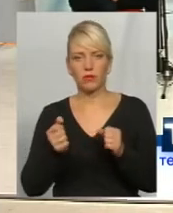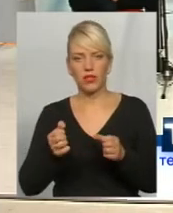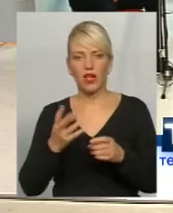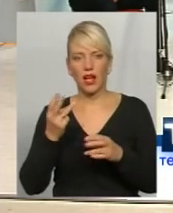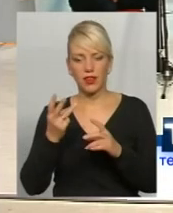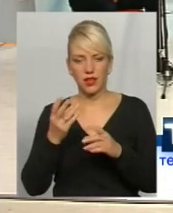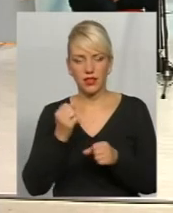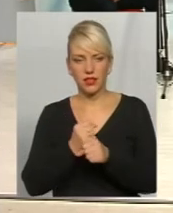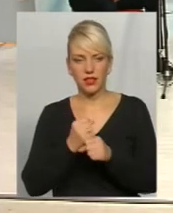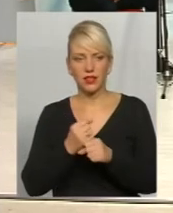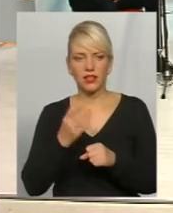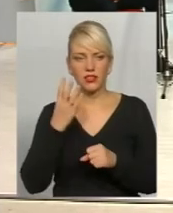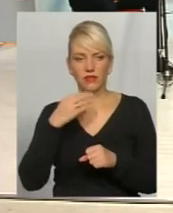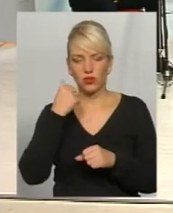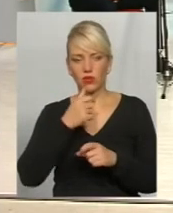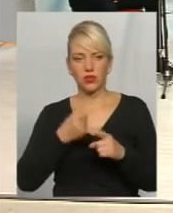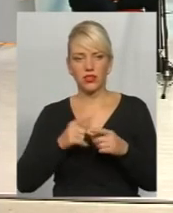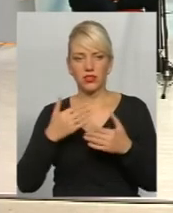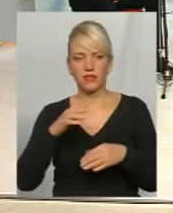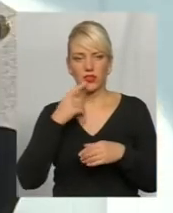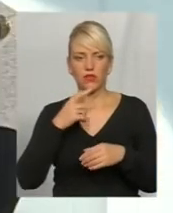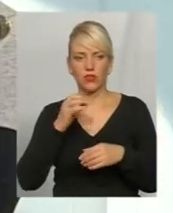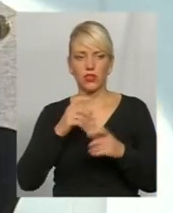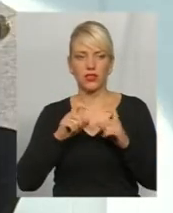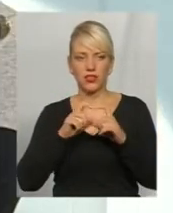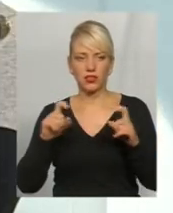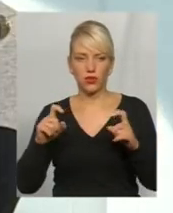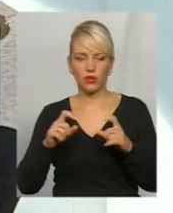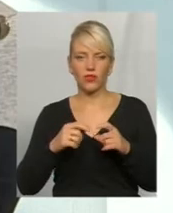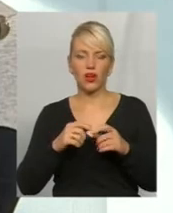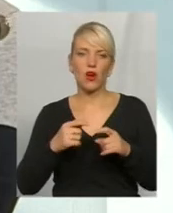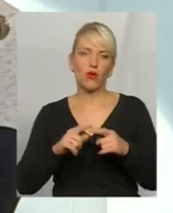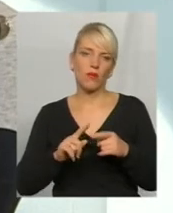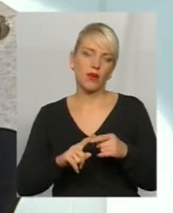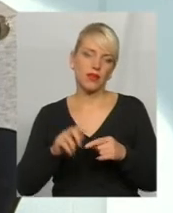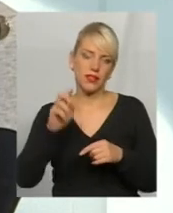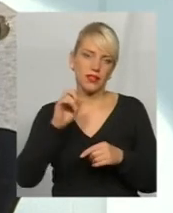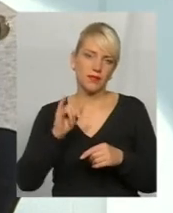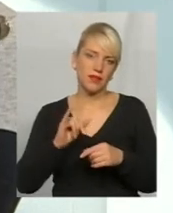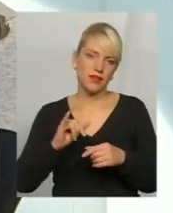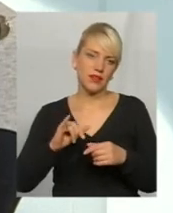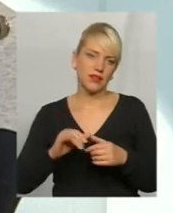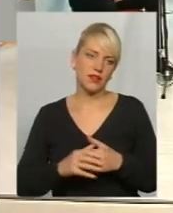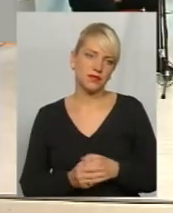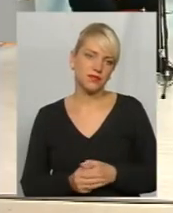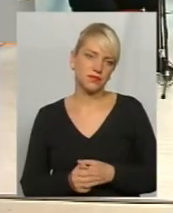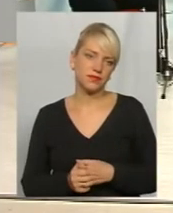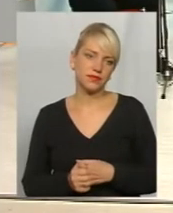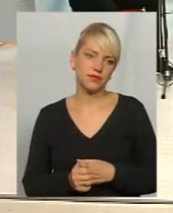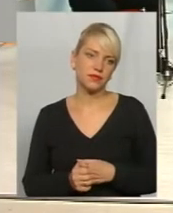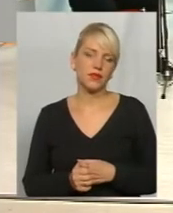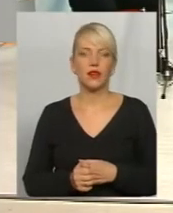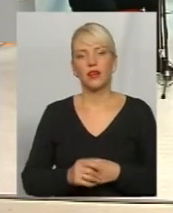діє з четвертого року, як я вже говорила, це і ваші страхові компанії, не державні пенсійні фонди. А страхові компанії діють вже більше 200